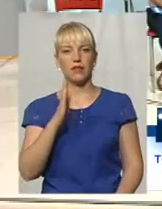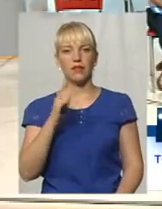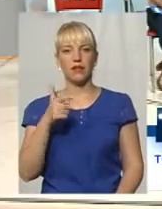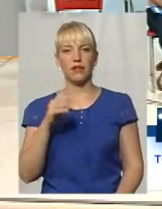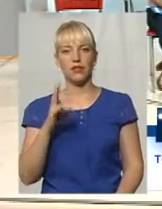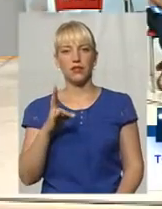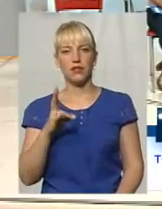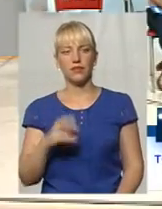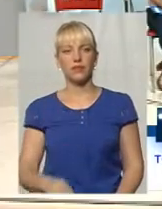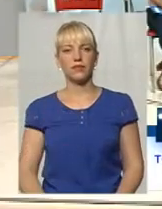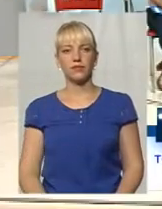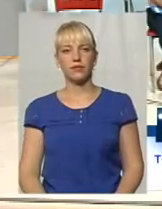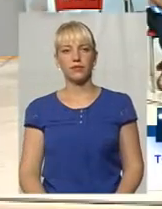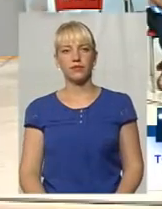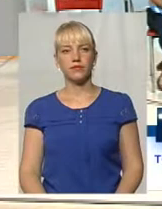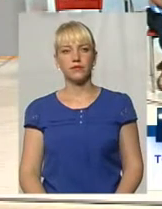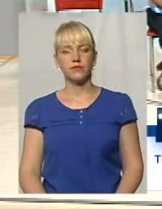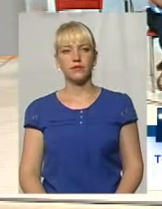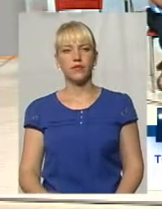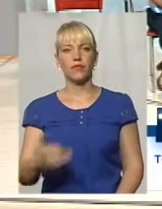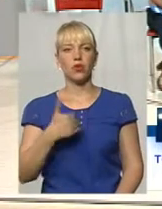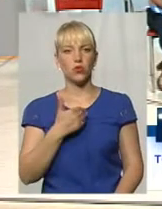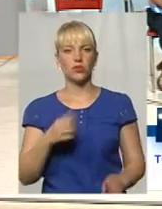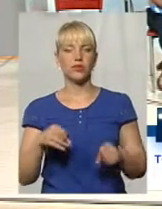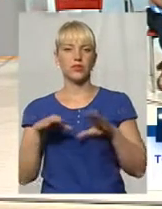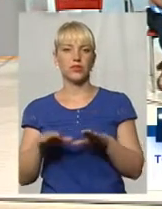Слухаємо вас, говоріть. Хочеться вірити, це казвання?